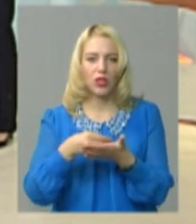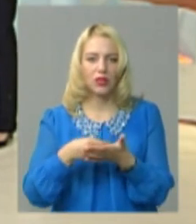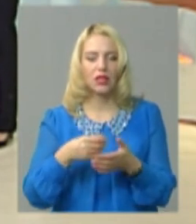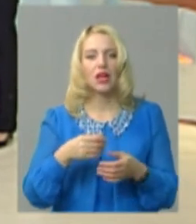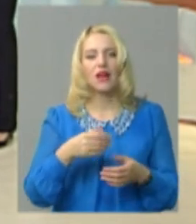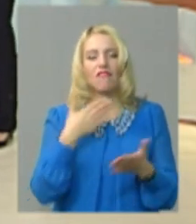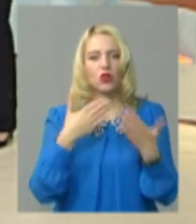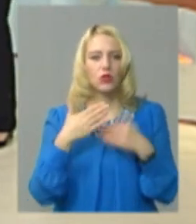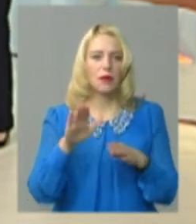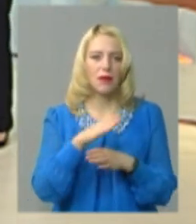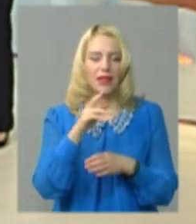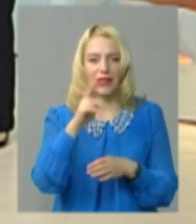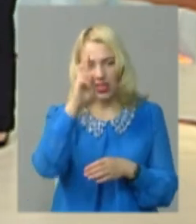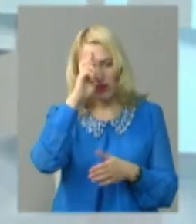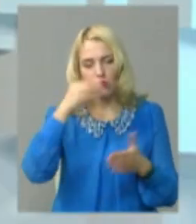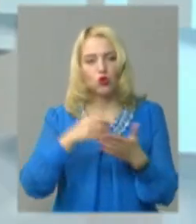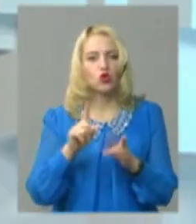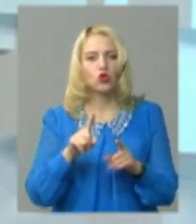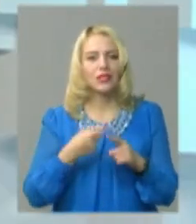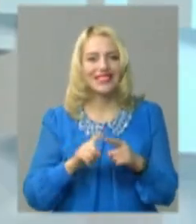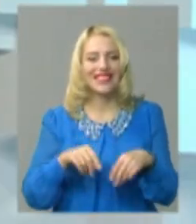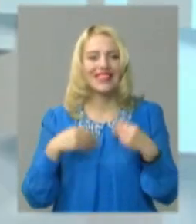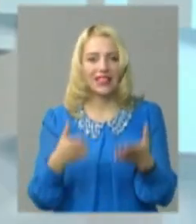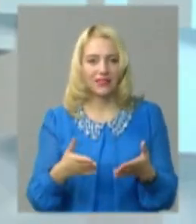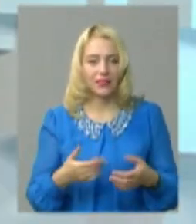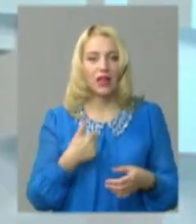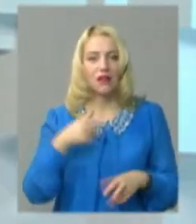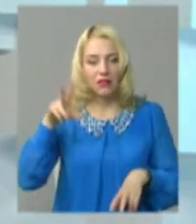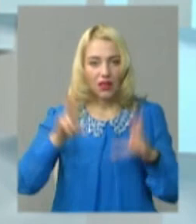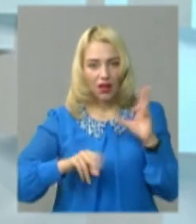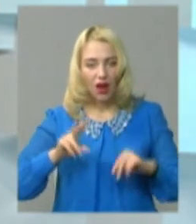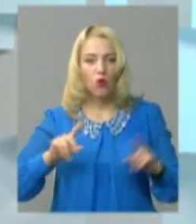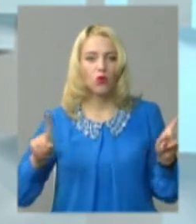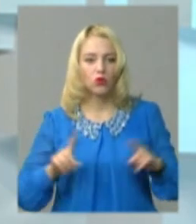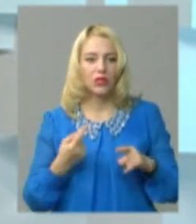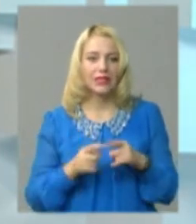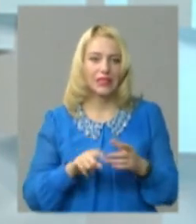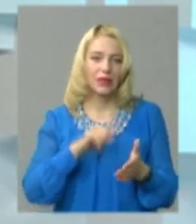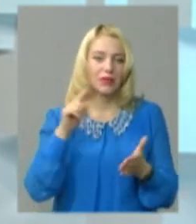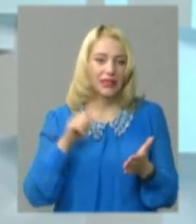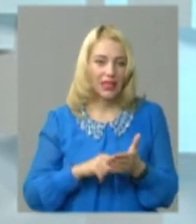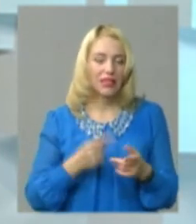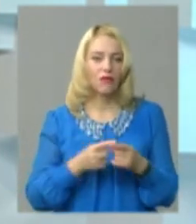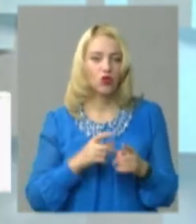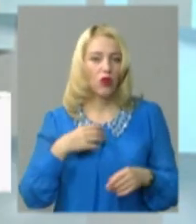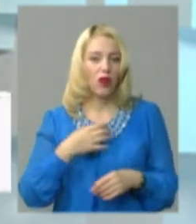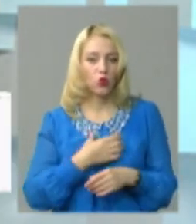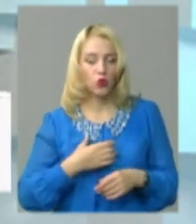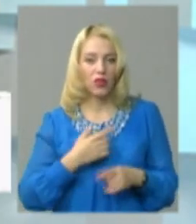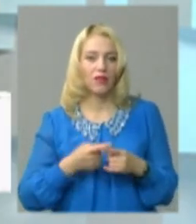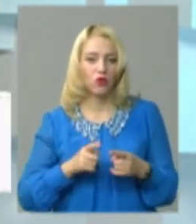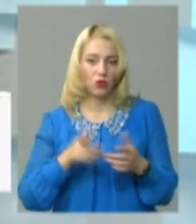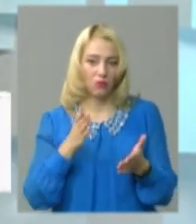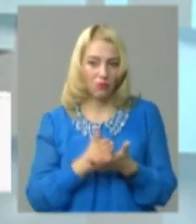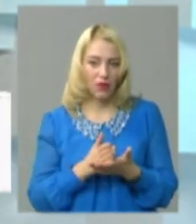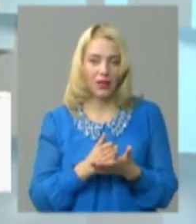державним бюджетом, що це їм дасть? Ну, я рахую, що дане питання, воно дуже актуальне і